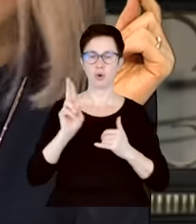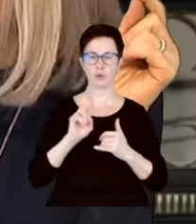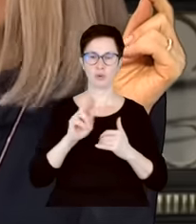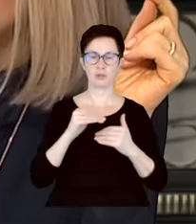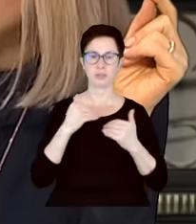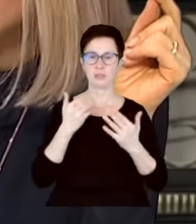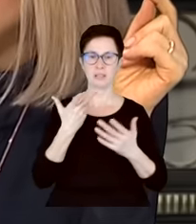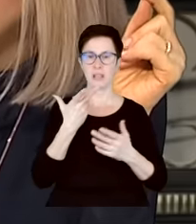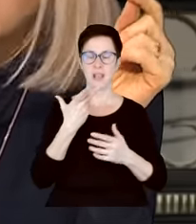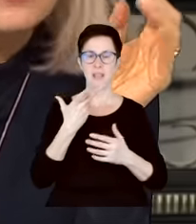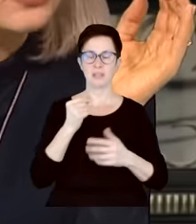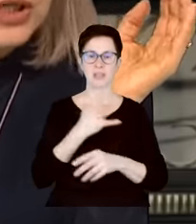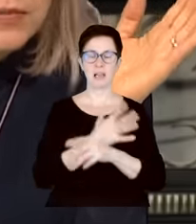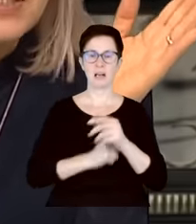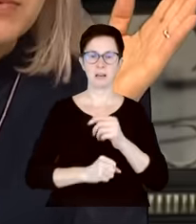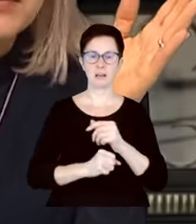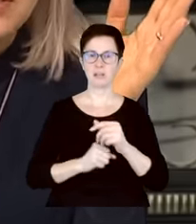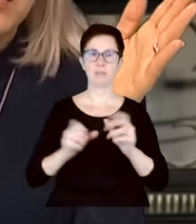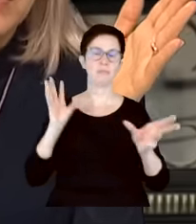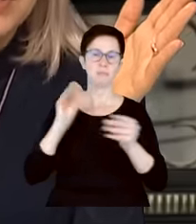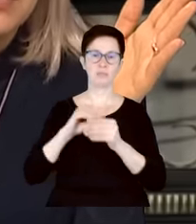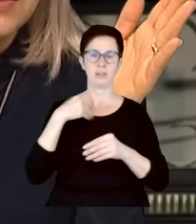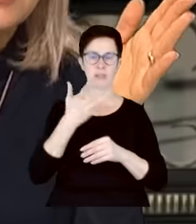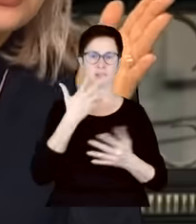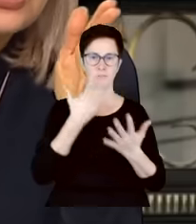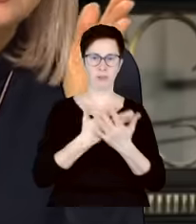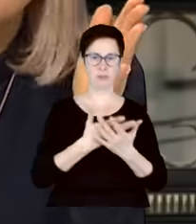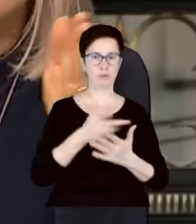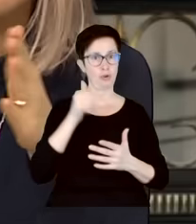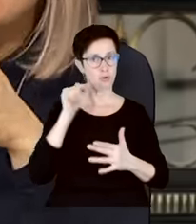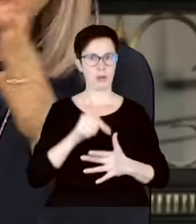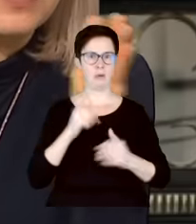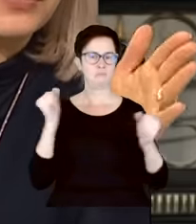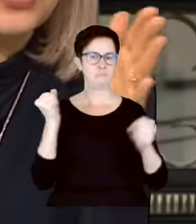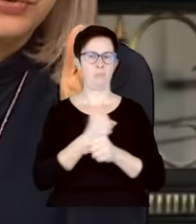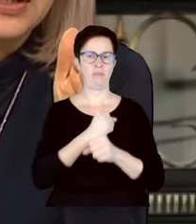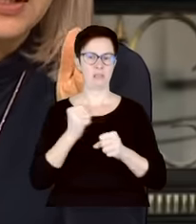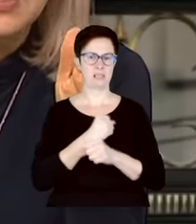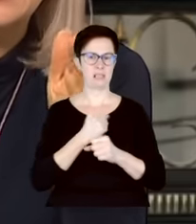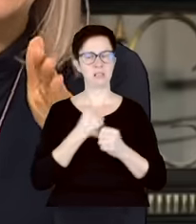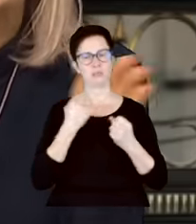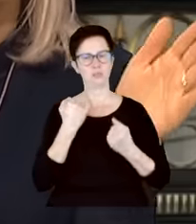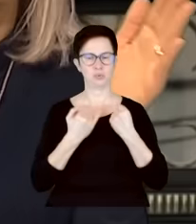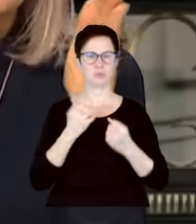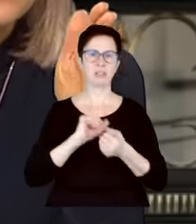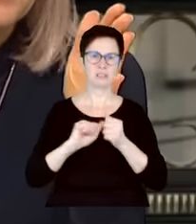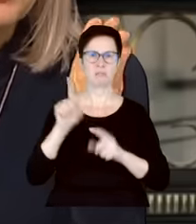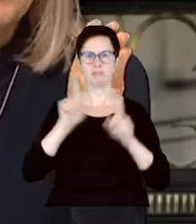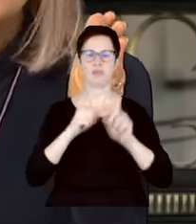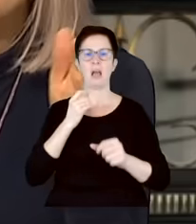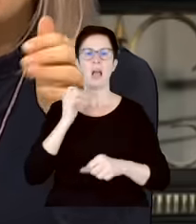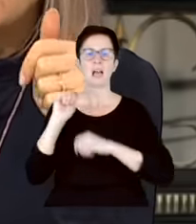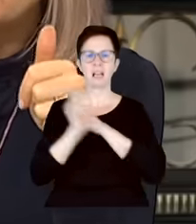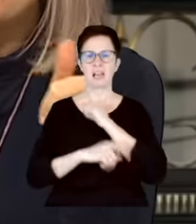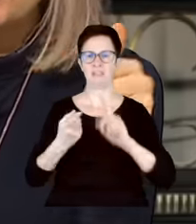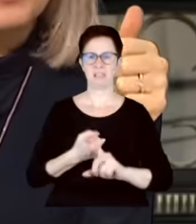wyrok bezwzględnego więzienia, to trzeba sobie naprawdę na to zapracować. Najczęściej idą oczywiście kary w zawieszeniu i tak dalej. To jest jakby...